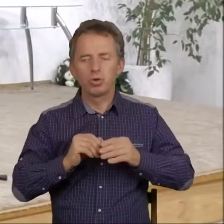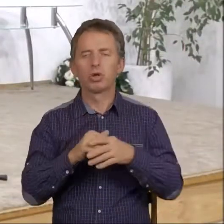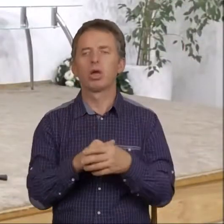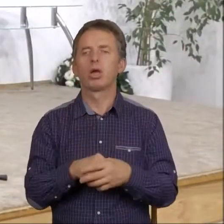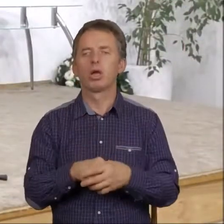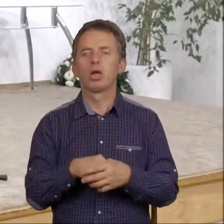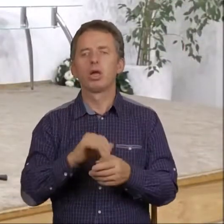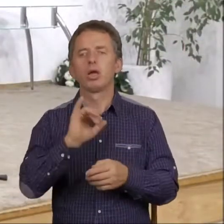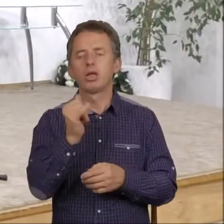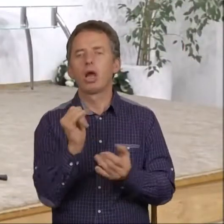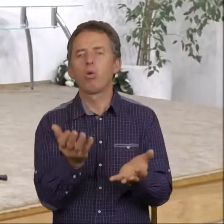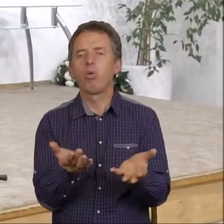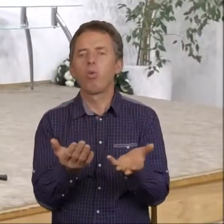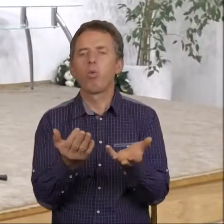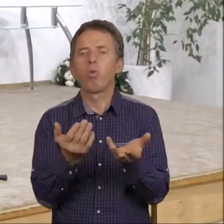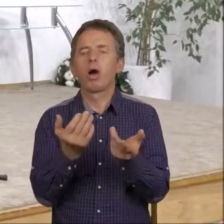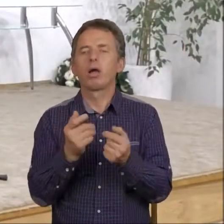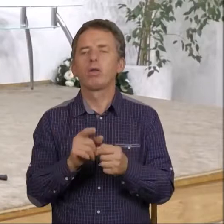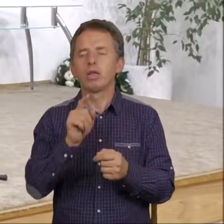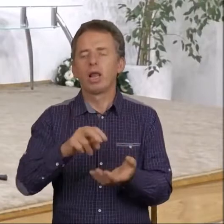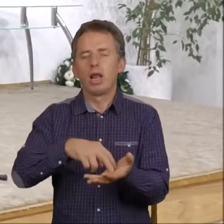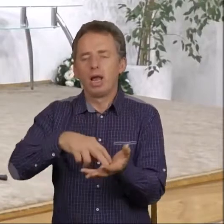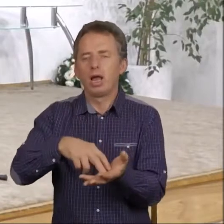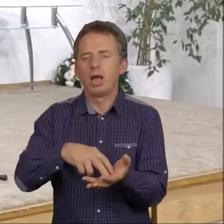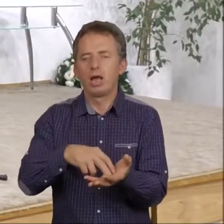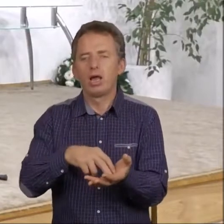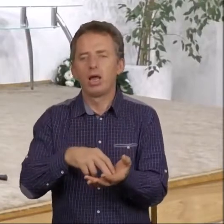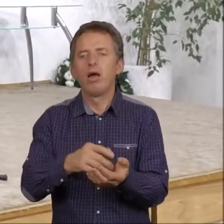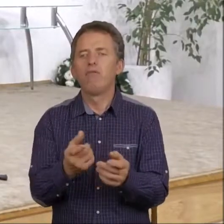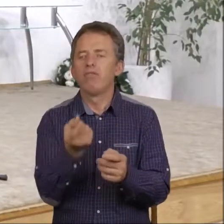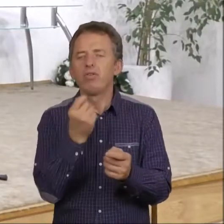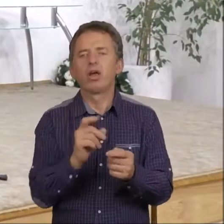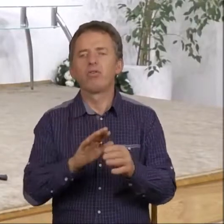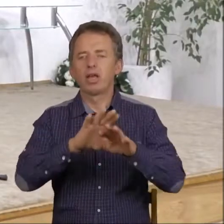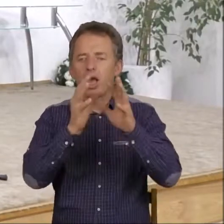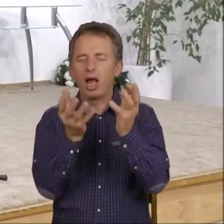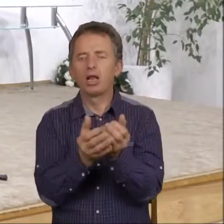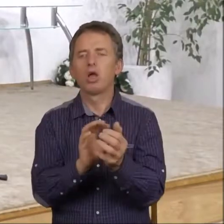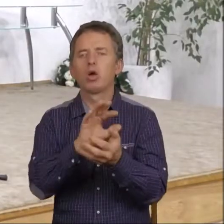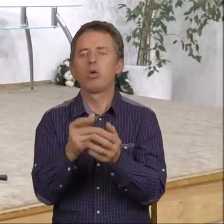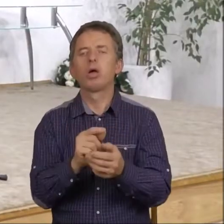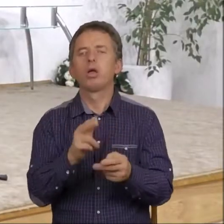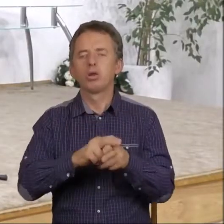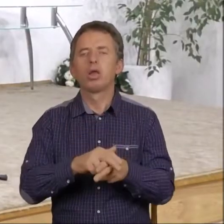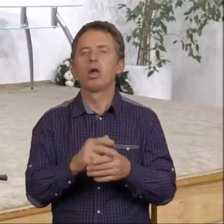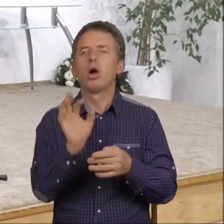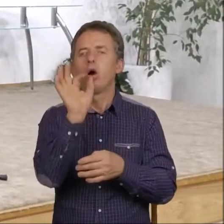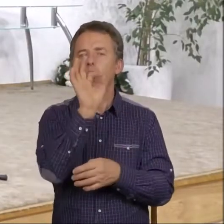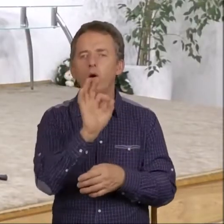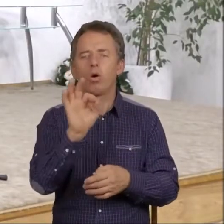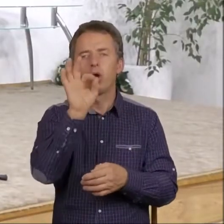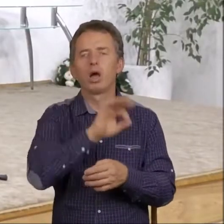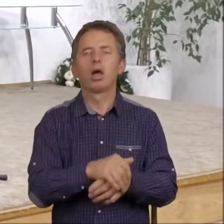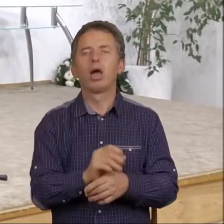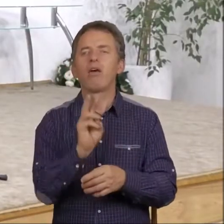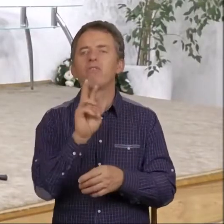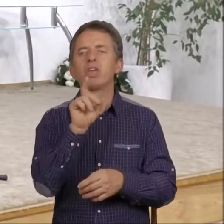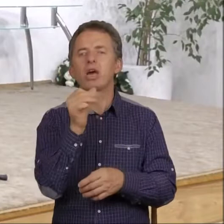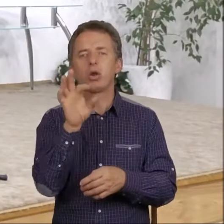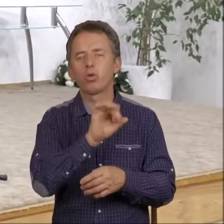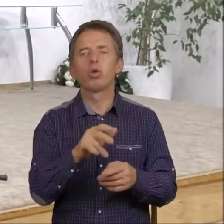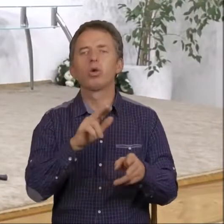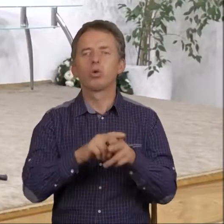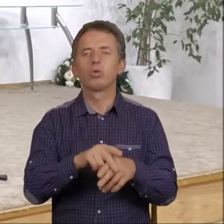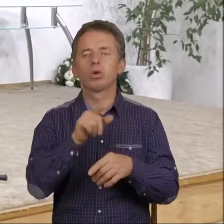I jak łatwo jest ten lęk wywołać w skali globalnej, to my widzimy dzisiaj przy okazji tego wirusa, który tam